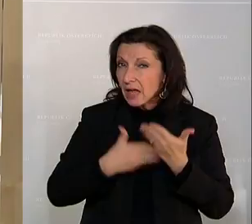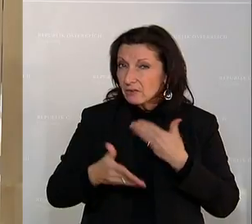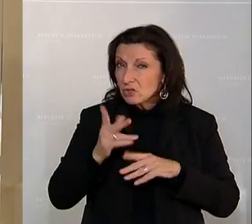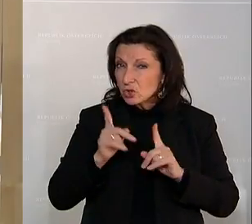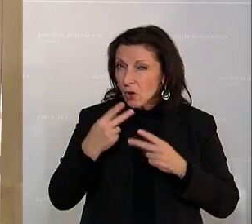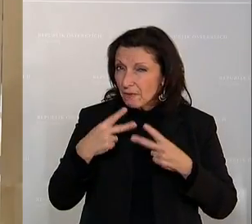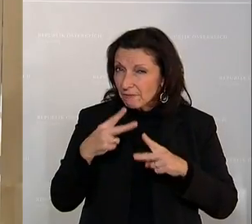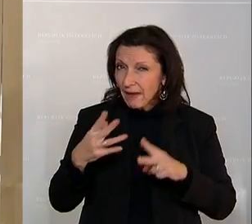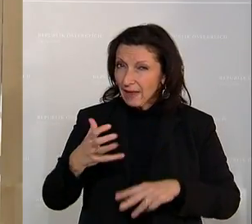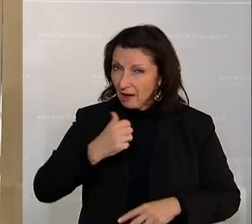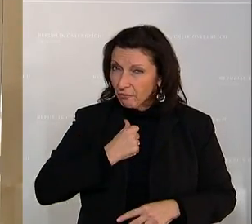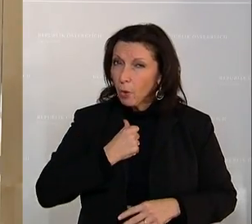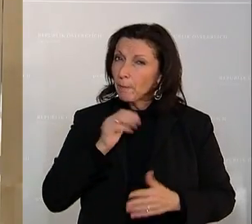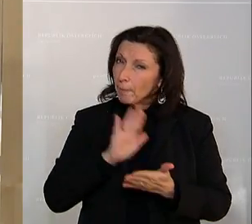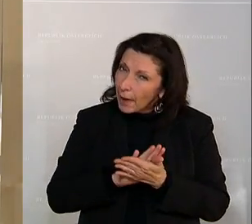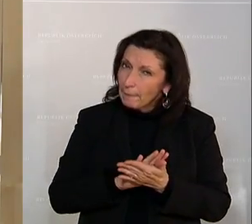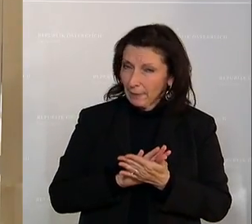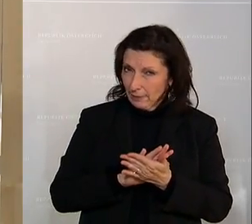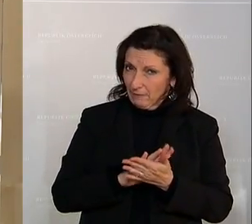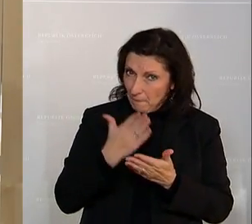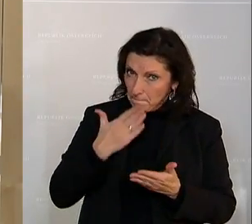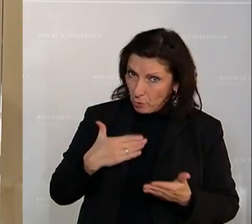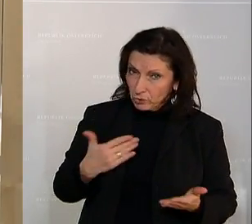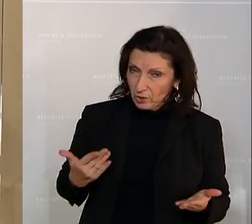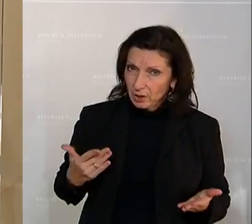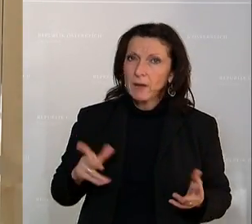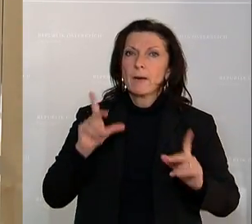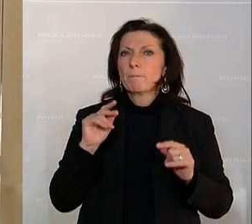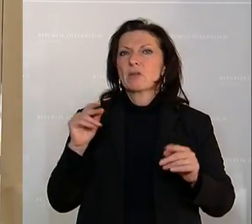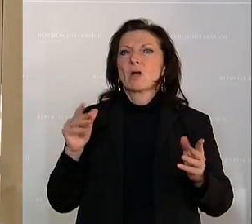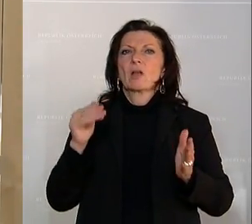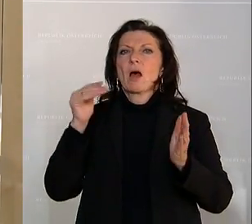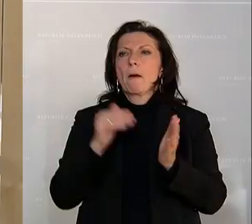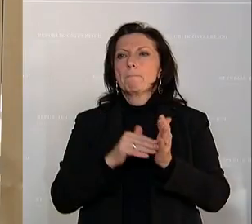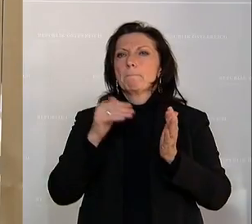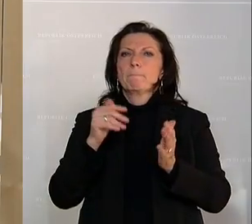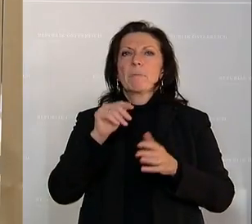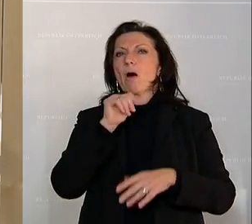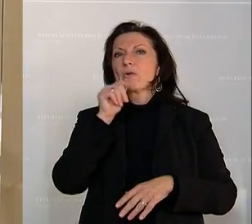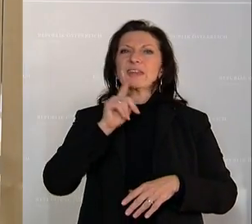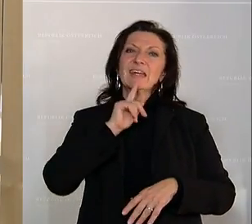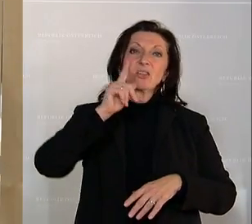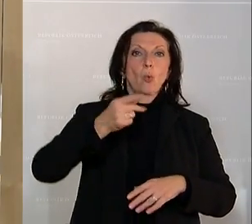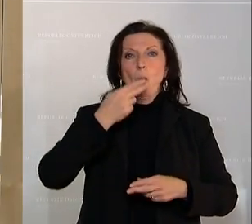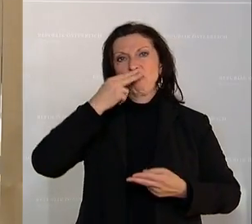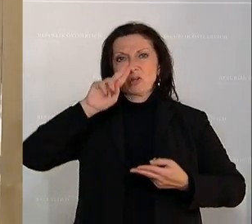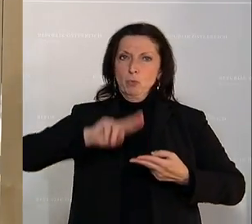erfolgreich bleibt, dann braucht es mehr als das bloße Bekenntnis dazu,